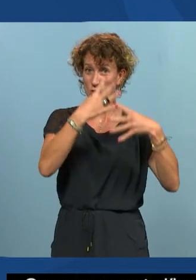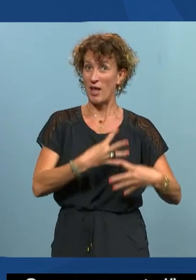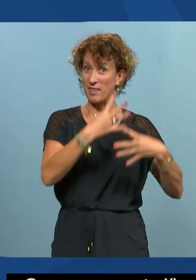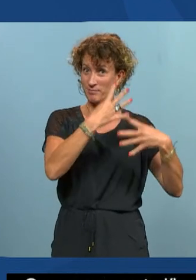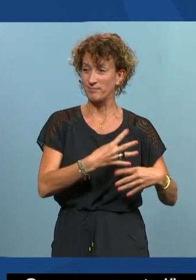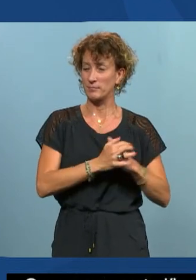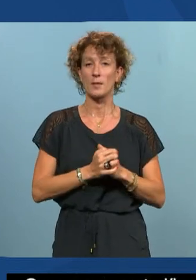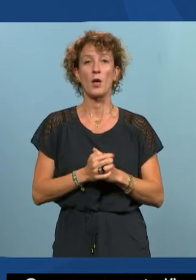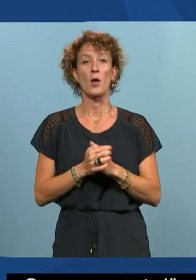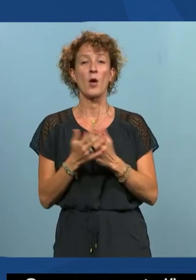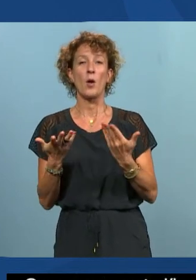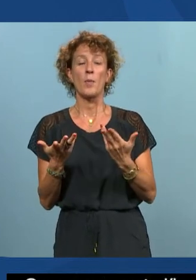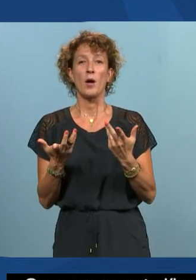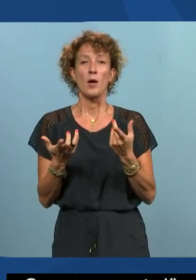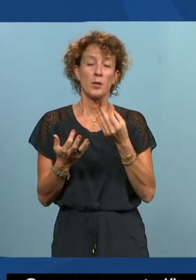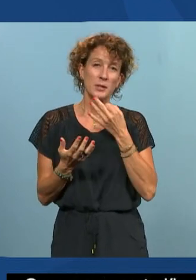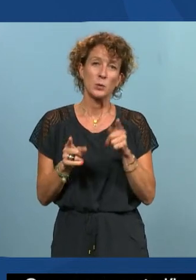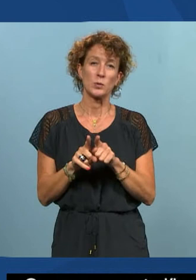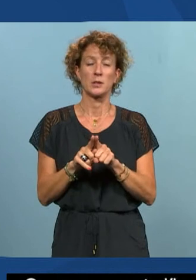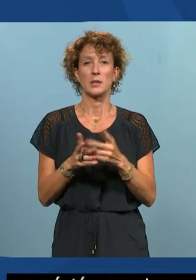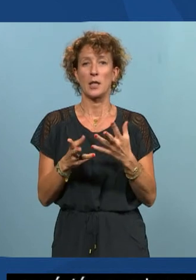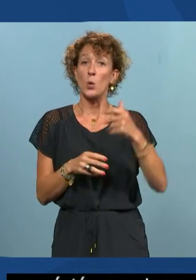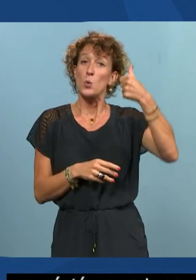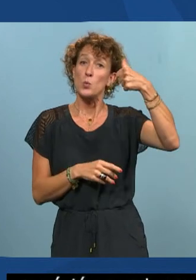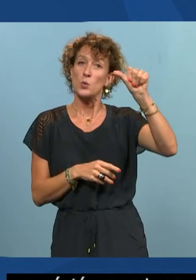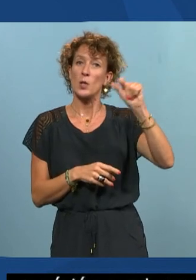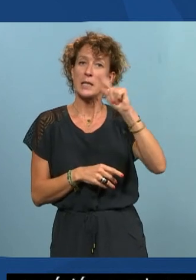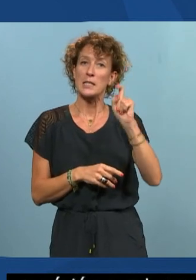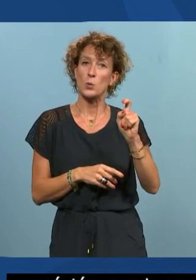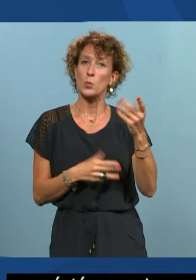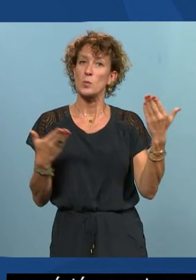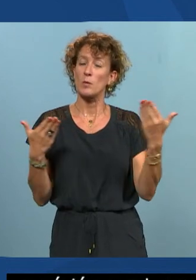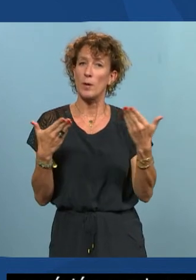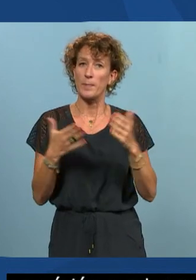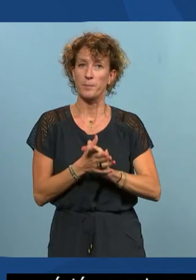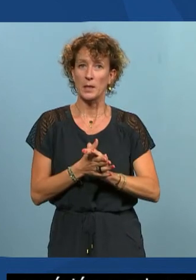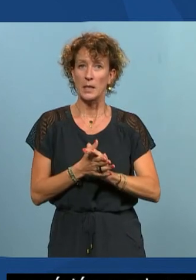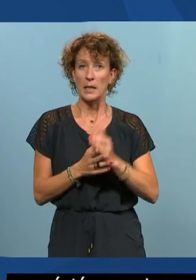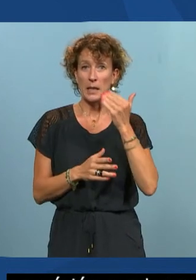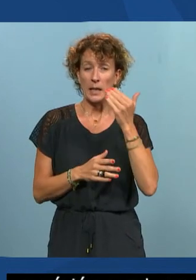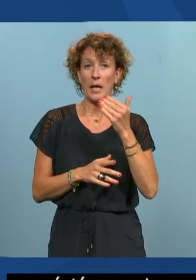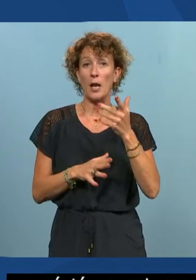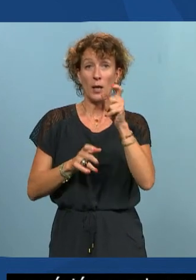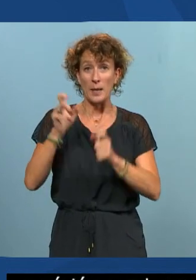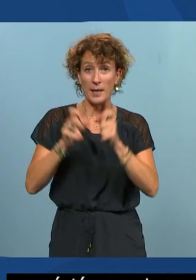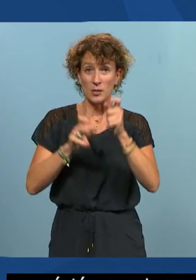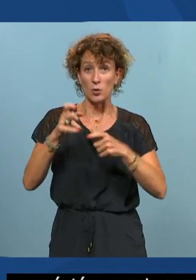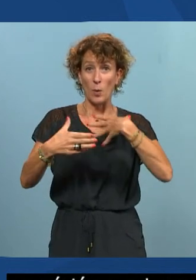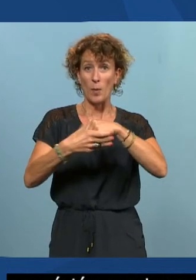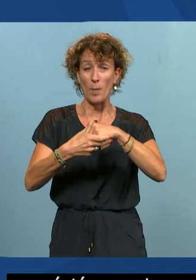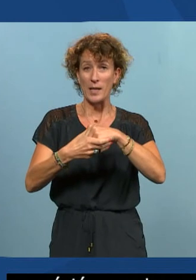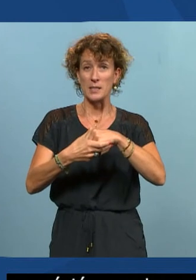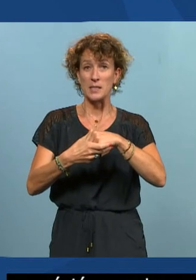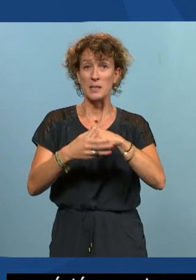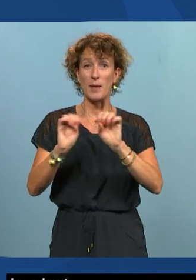qu'est-ce que je peux dire encore alors là la seule et unique question c'est de savoir si les personnes qui ont assisté au webinaire pourront